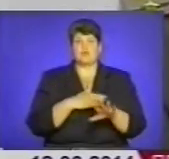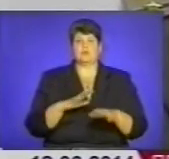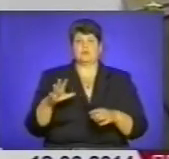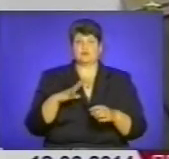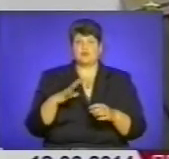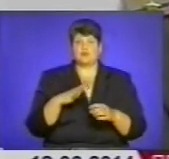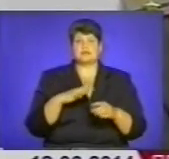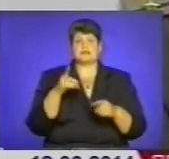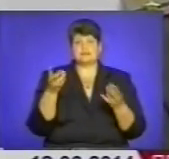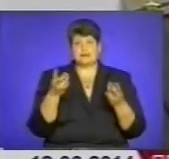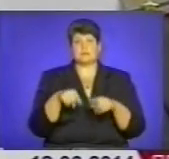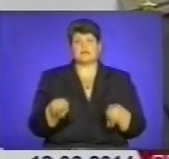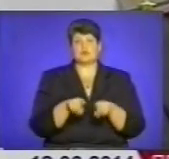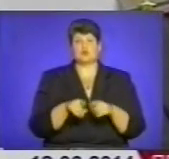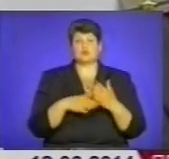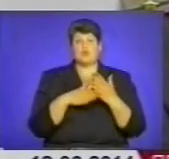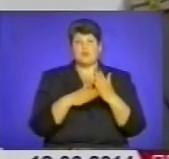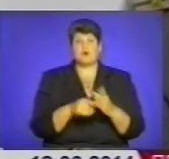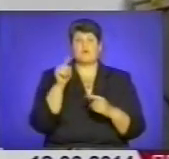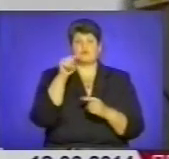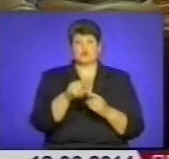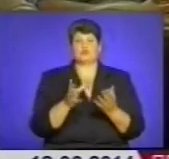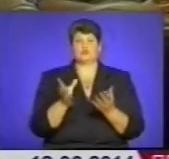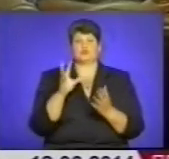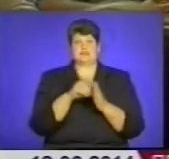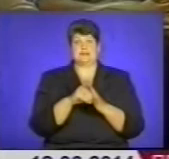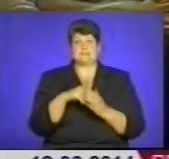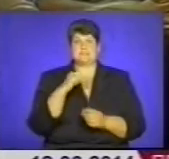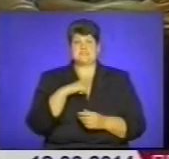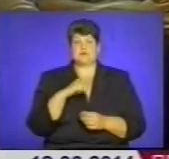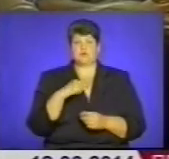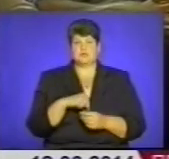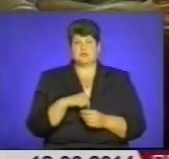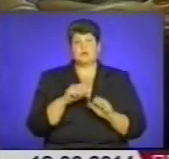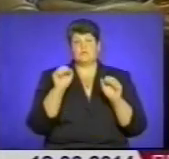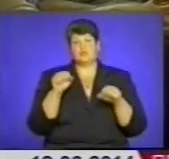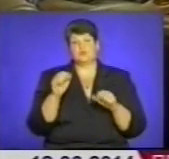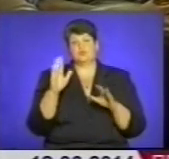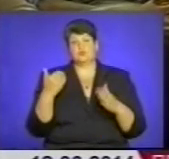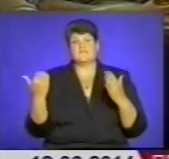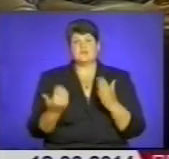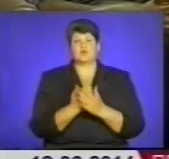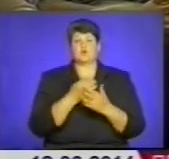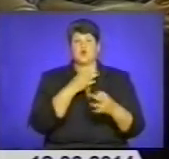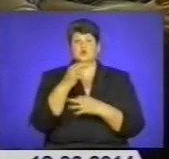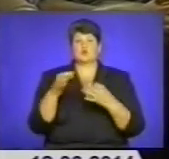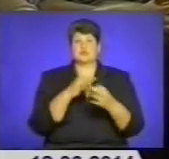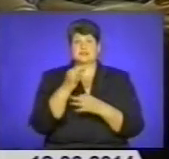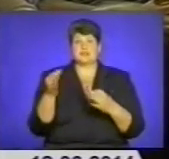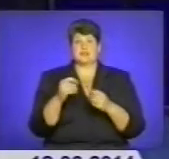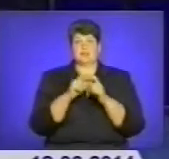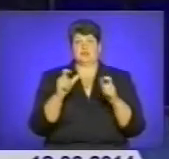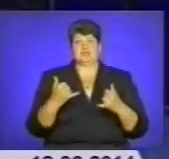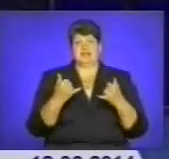важко, їм також потрібна допомога, в тому числі і психологічна. Ймовірно, буде відновлено консультаційний пункт для звільнених.